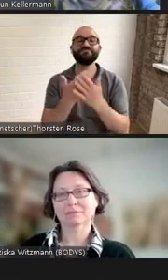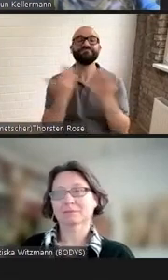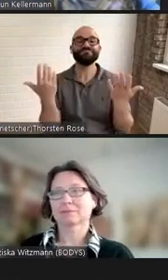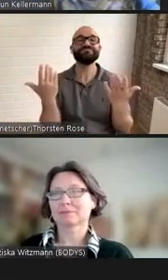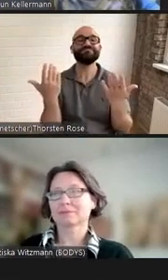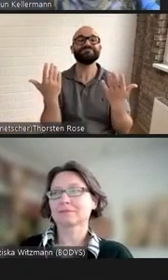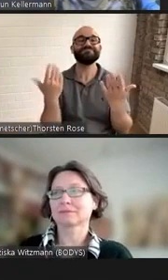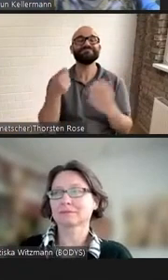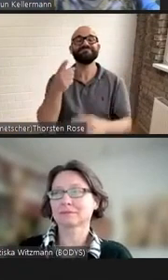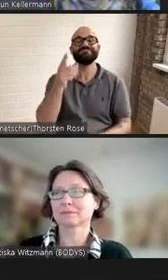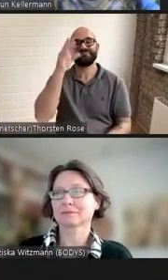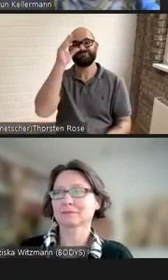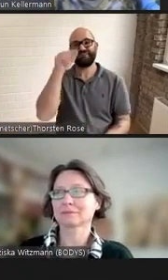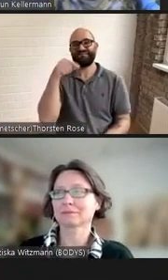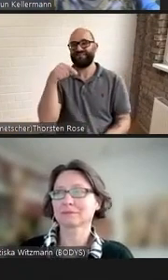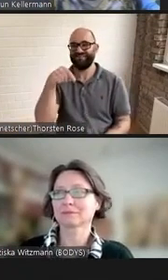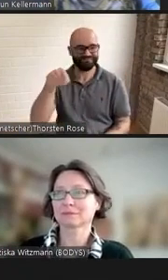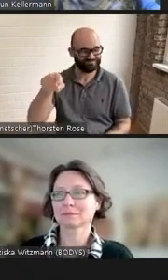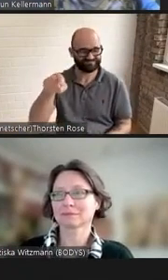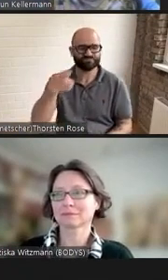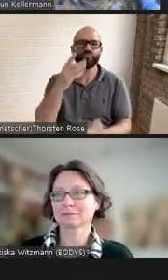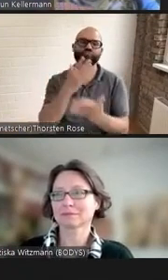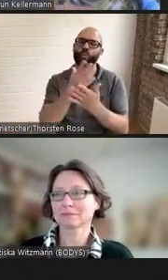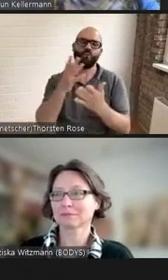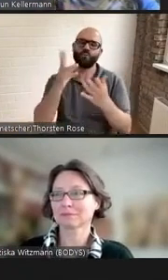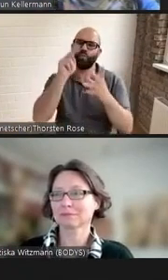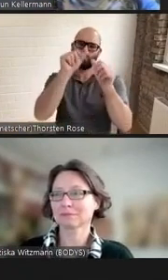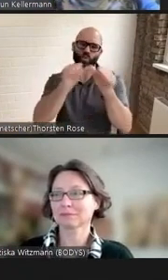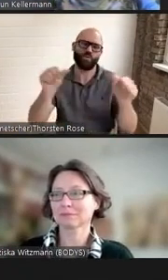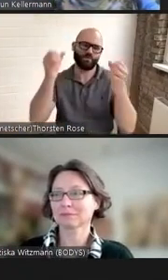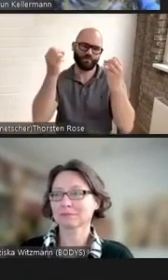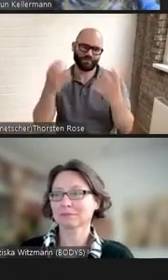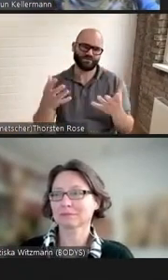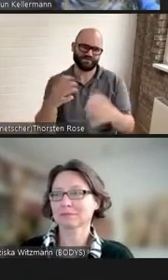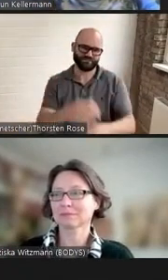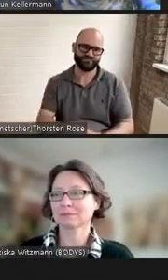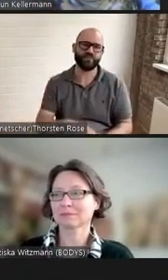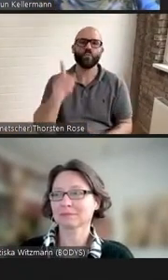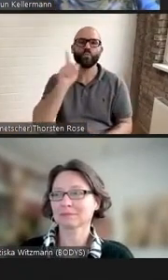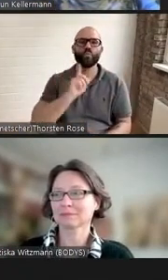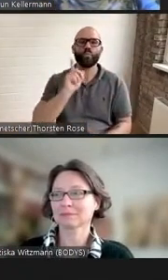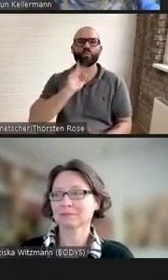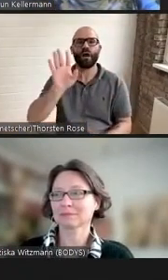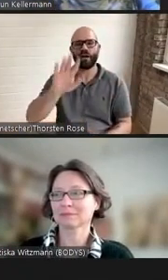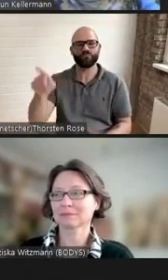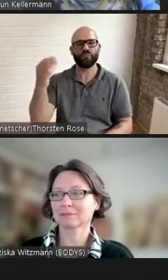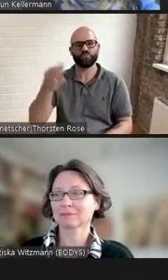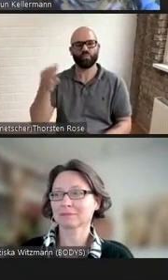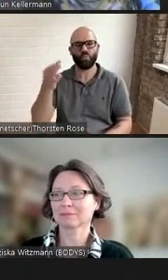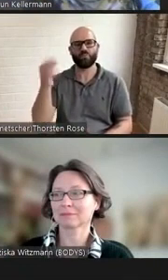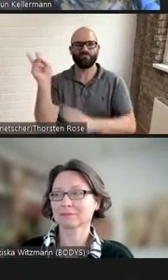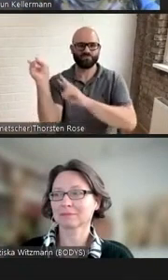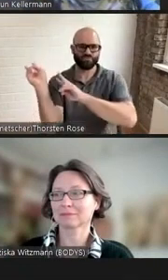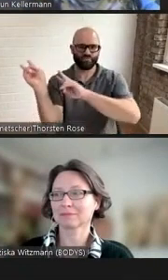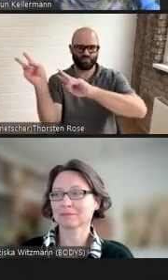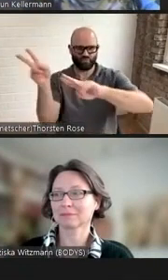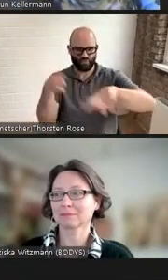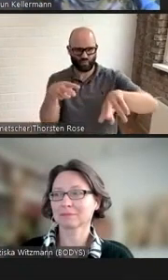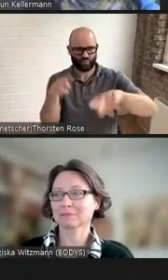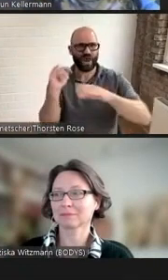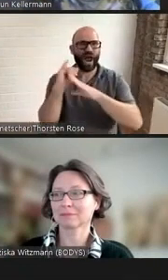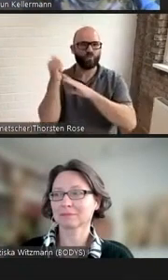Töchter eines Tages von einem Ausgang zurückkehrten, lag der Kleine etwa